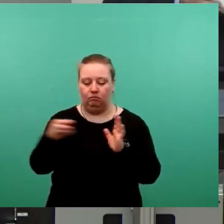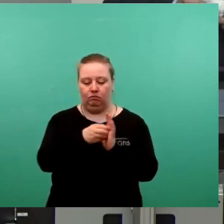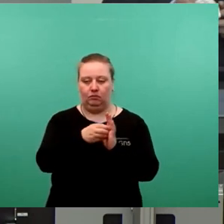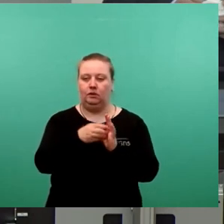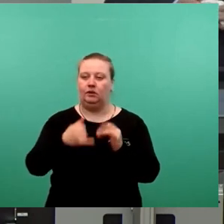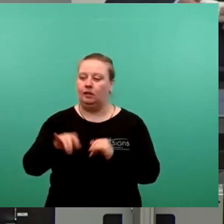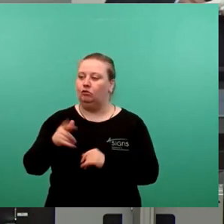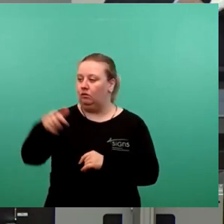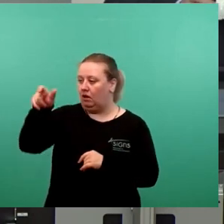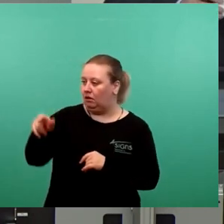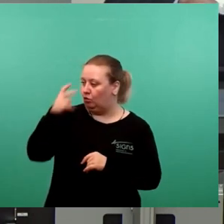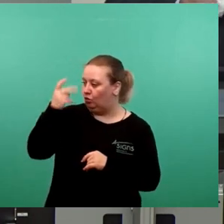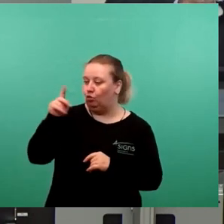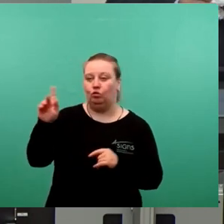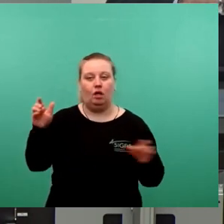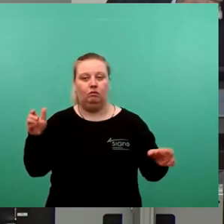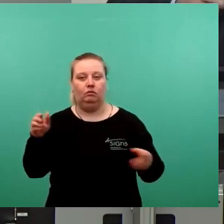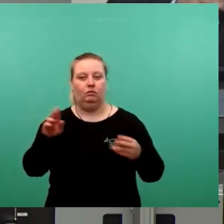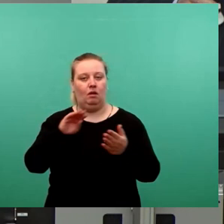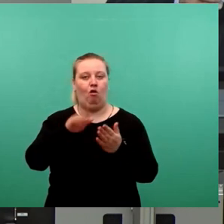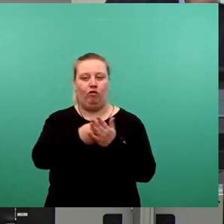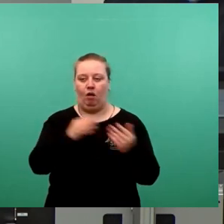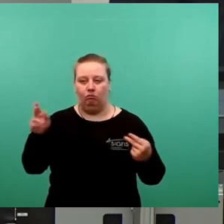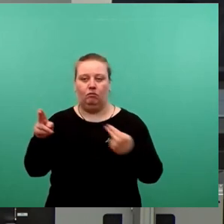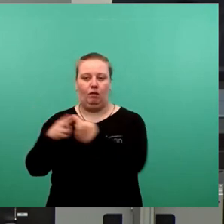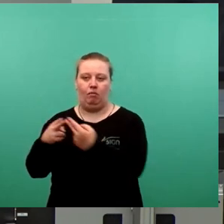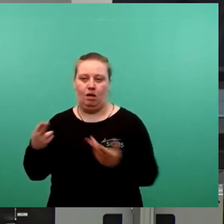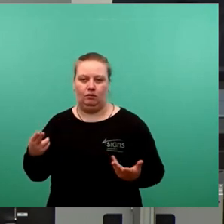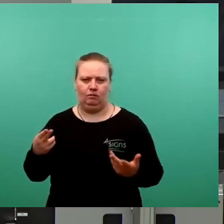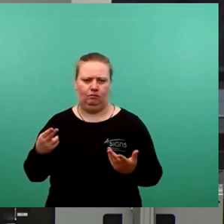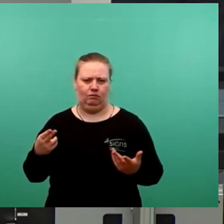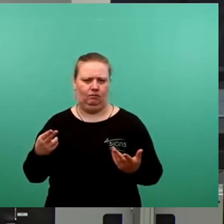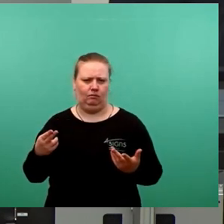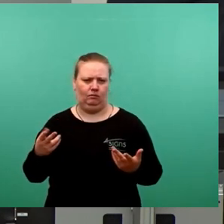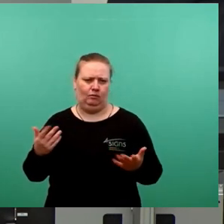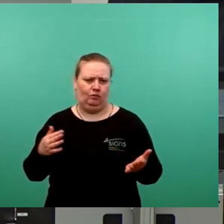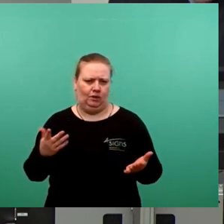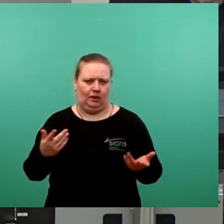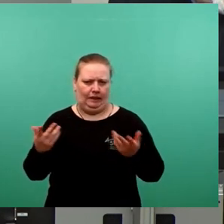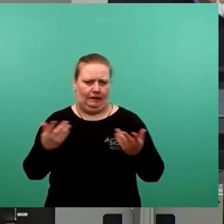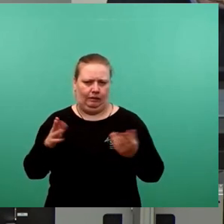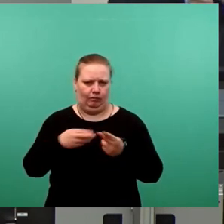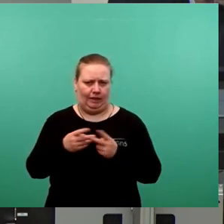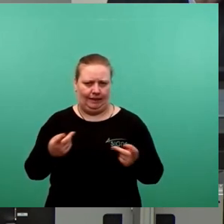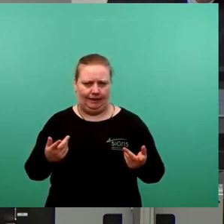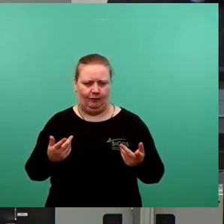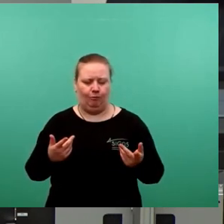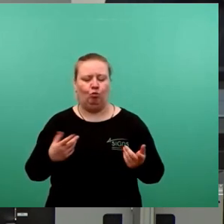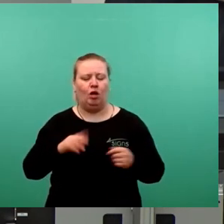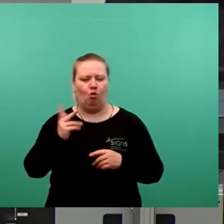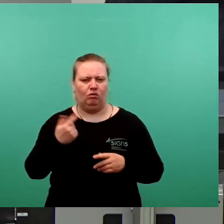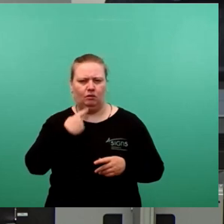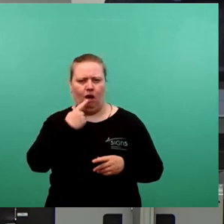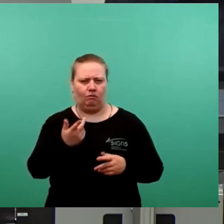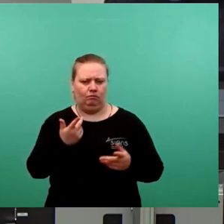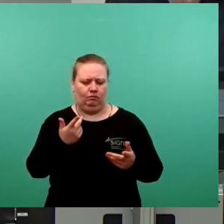zuerst Kandidaten und schlüsselt ihnen dann die Aufgabenbereiche zu, dass es ungefähr zu ihren Vorlieben passt. Ein abenteuerliches Vorgehen, was wir so